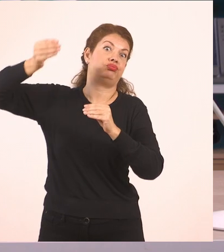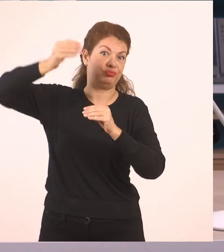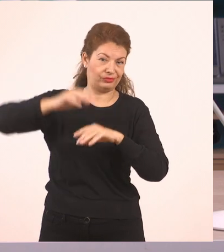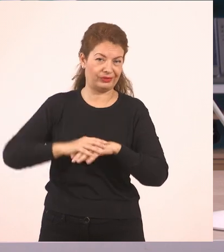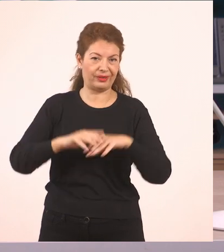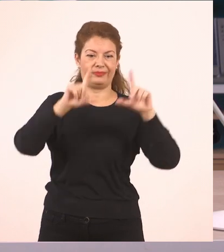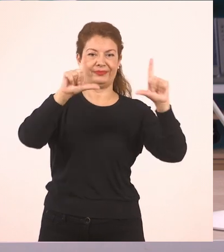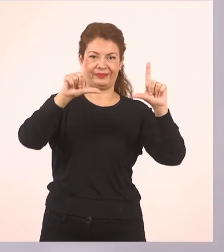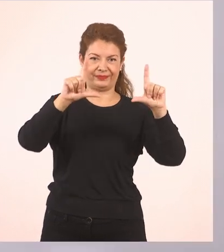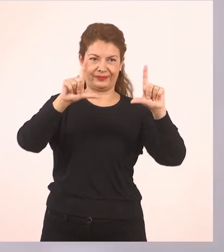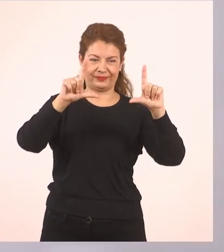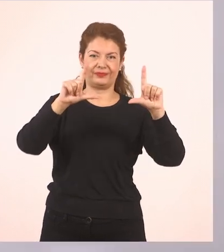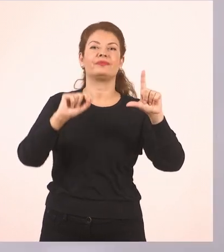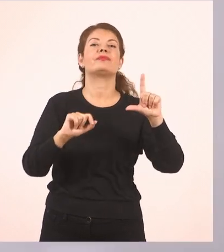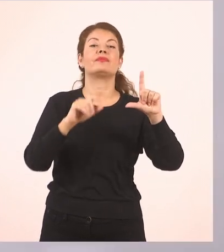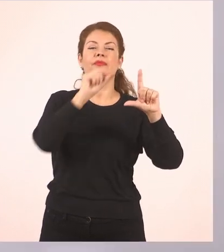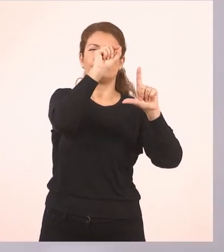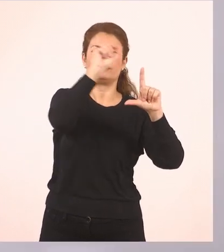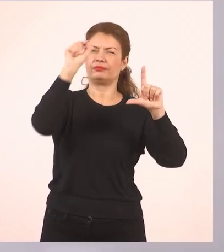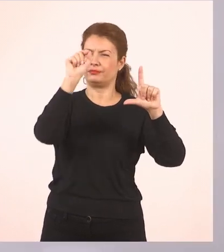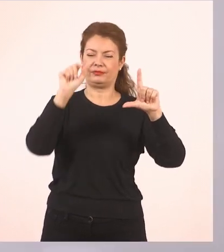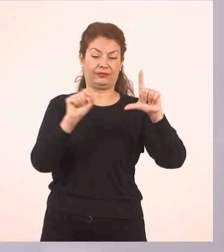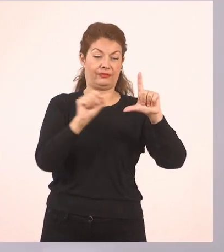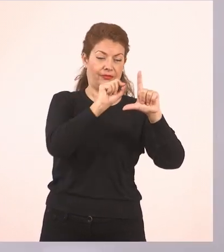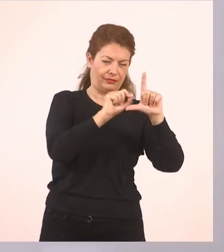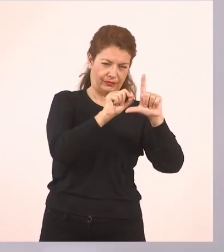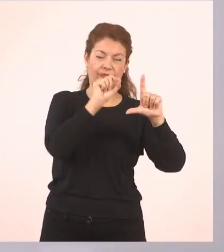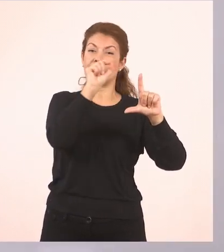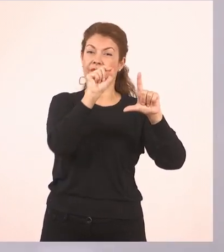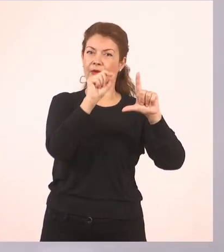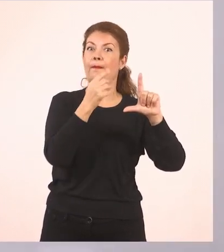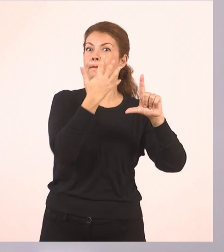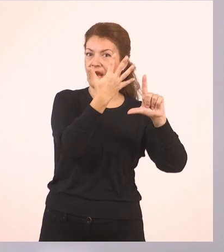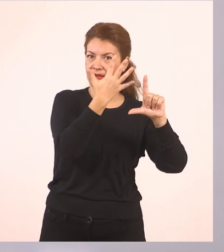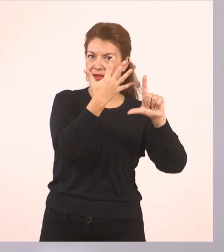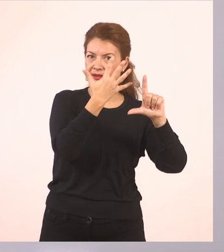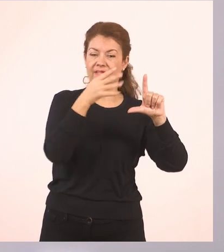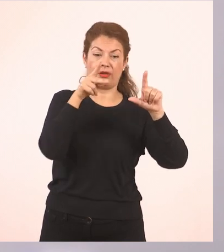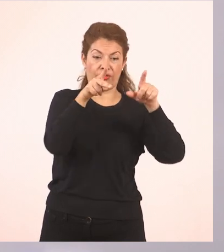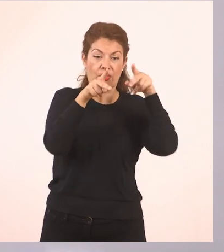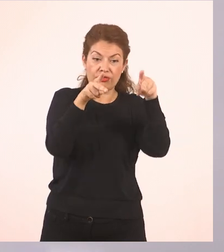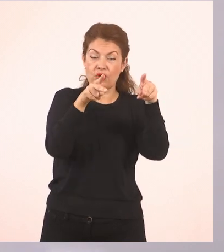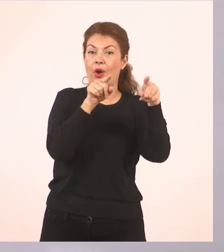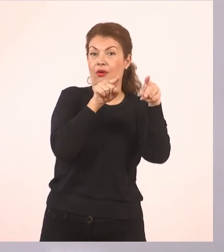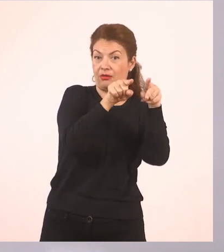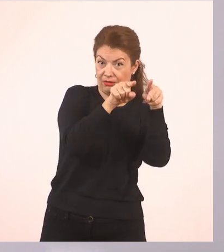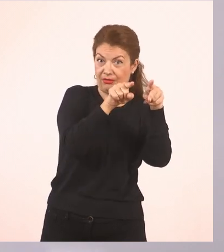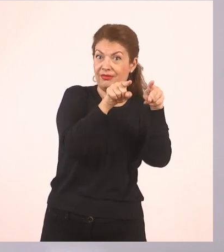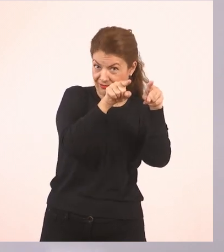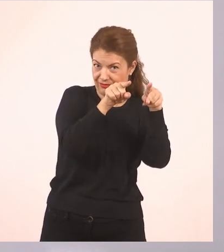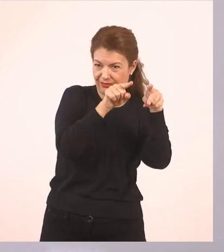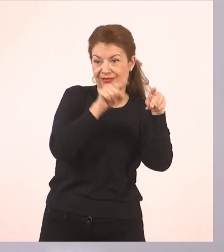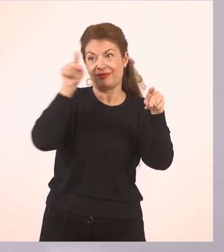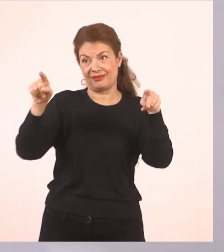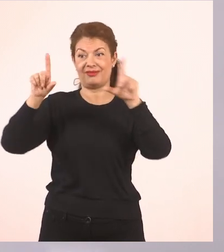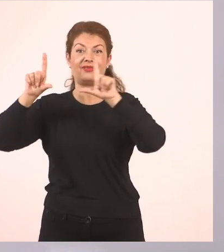1, 2, 3, 4, 5. Νάτι! Όλη μου η παλάμη μόλις ζωγραφίστηκε